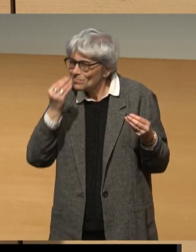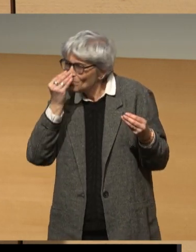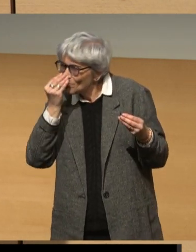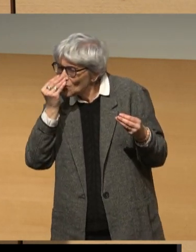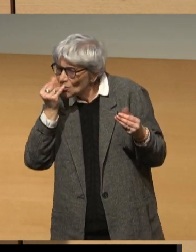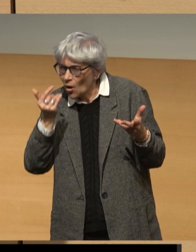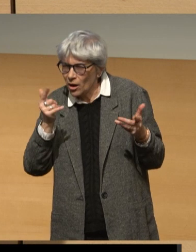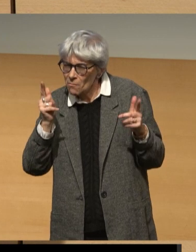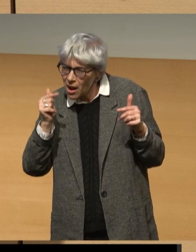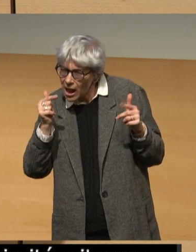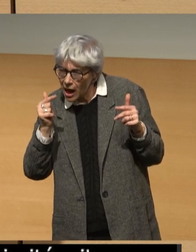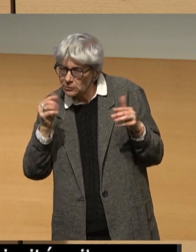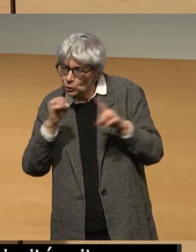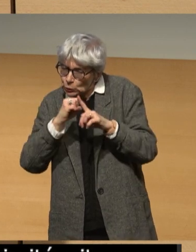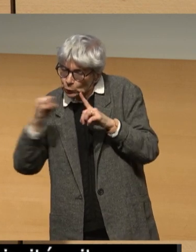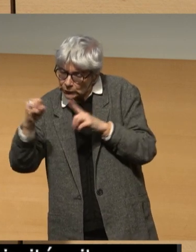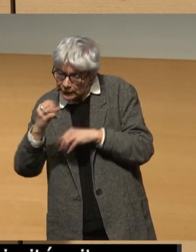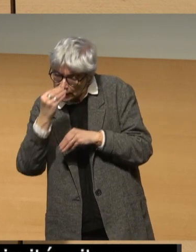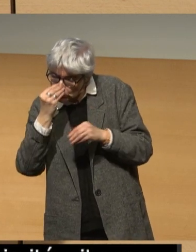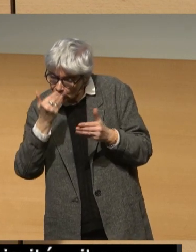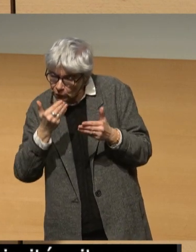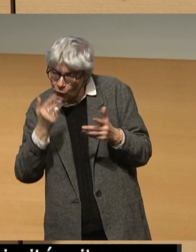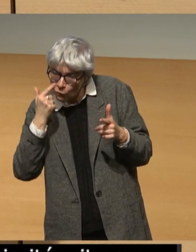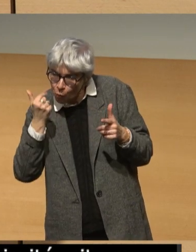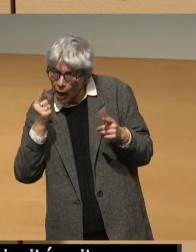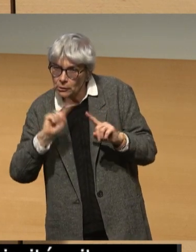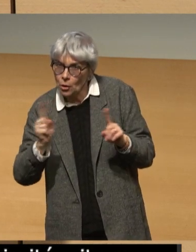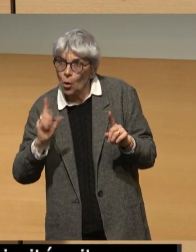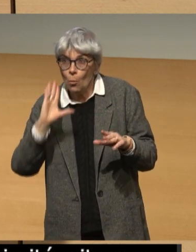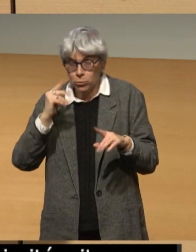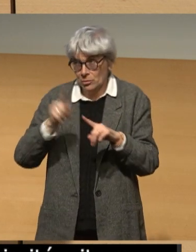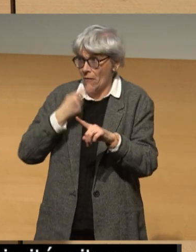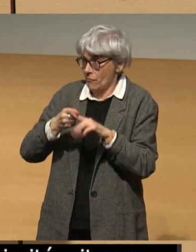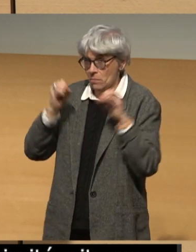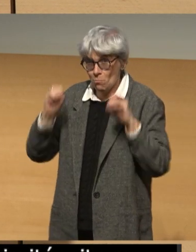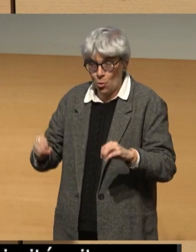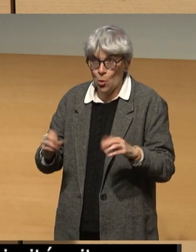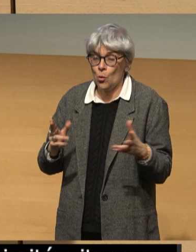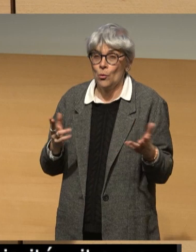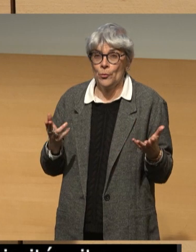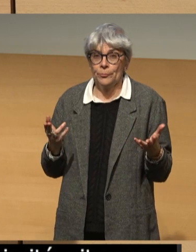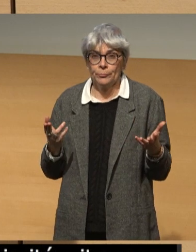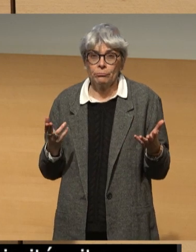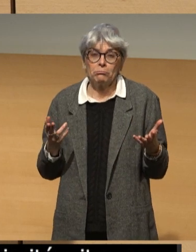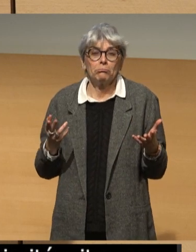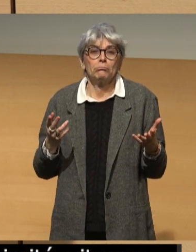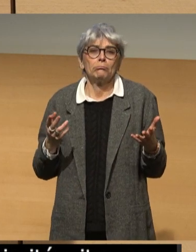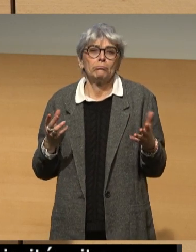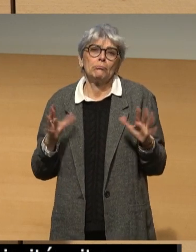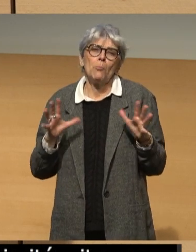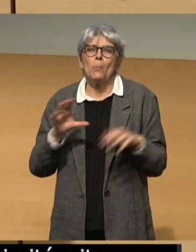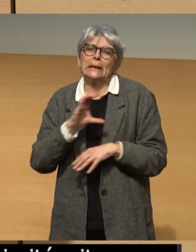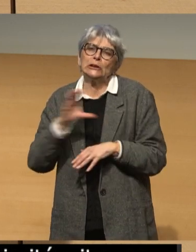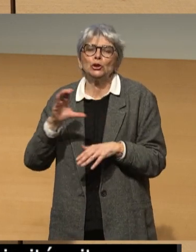prise en compte forcément dans nos sociétés. Donc dans ce film vous pouvez retrouver parmi la centaine de